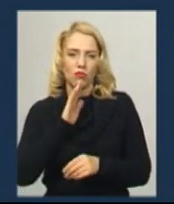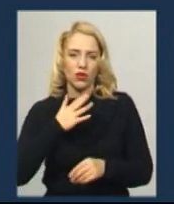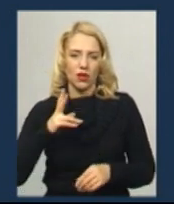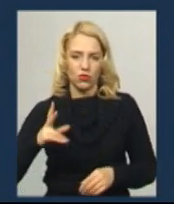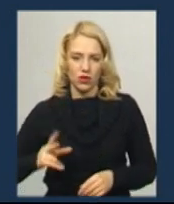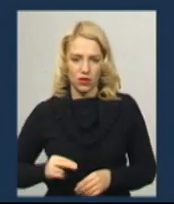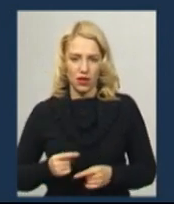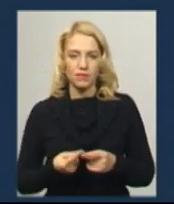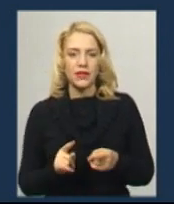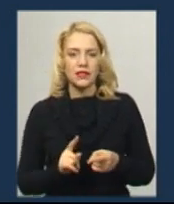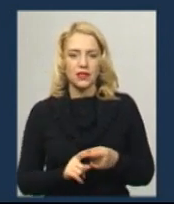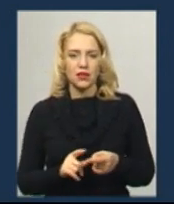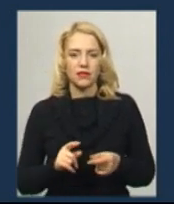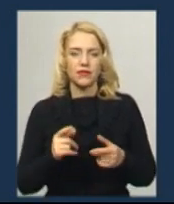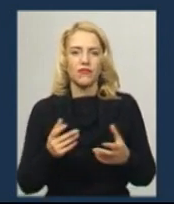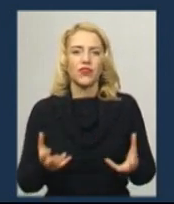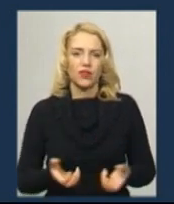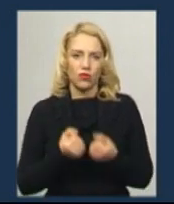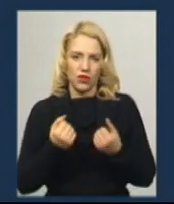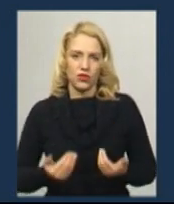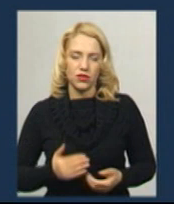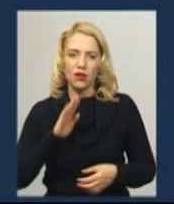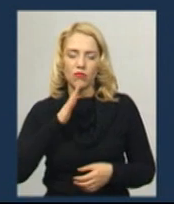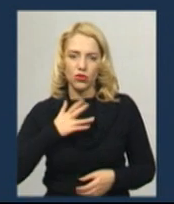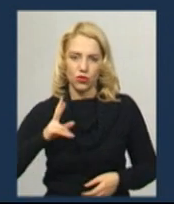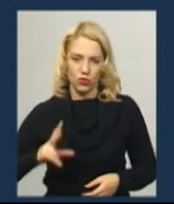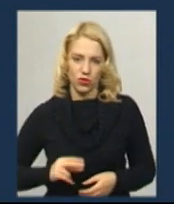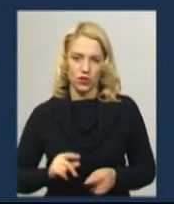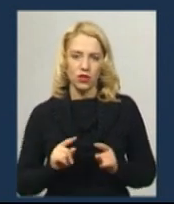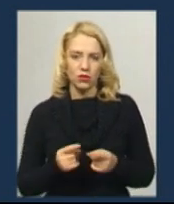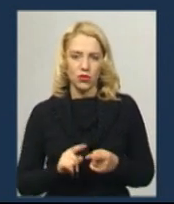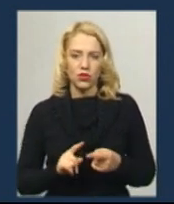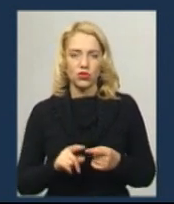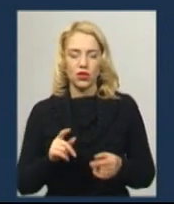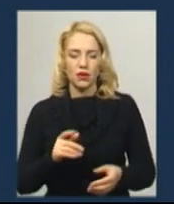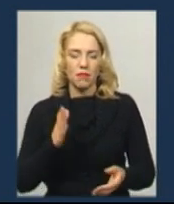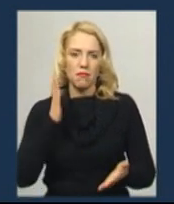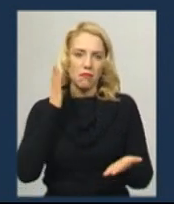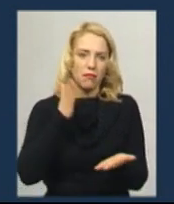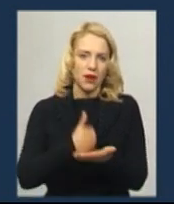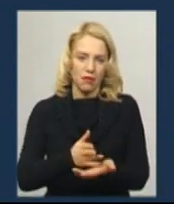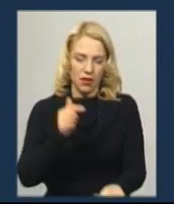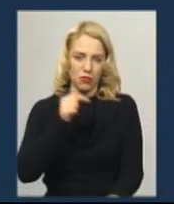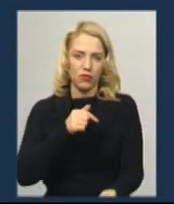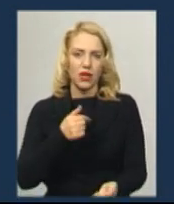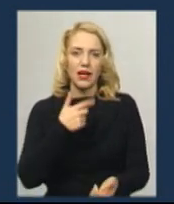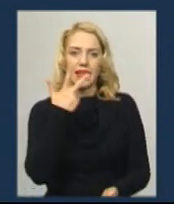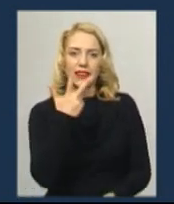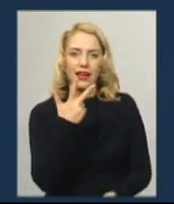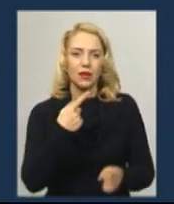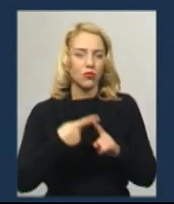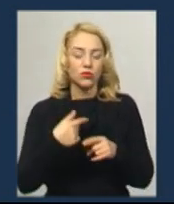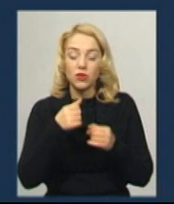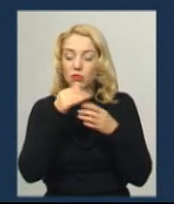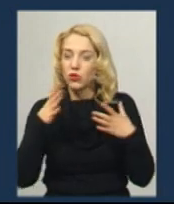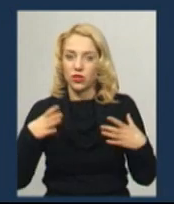Це працювало життя моїй доньці. Тому що їй робили пряме переливання, вона треба було третє плюс. Ми не могли чекати,